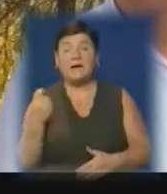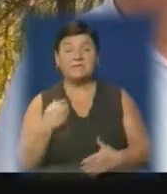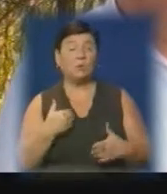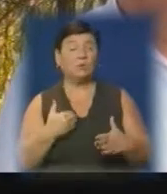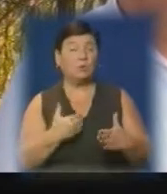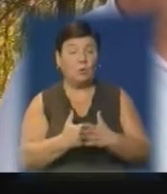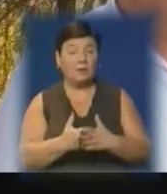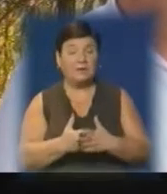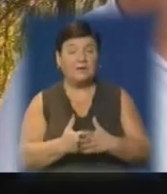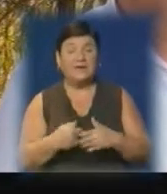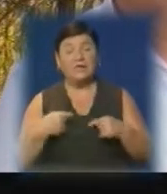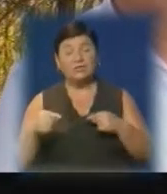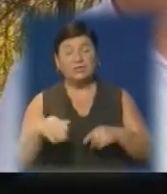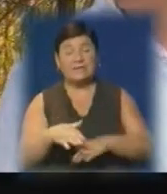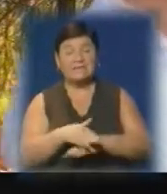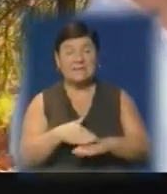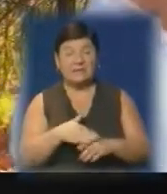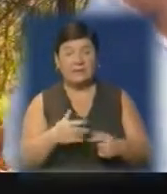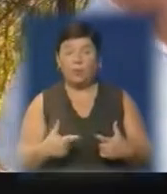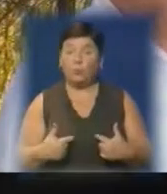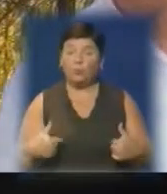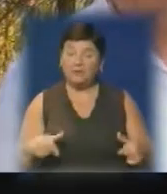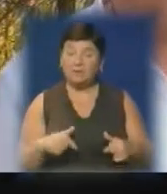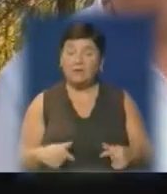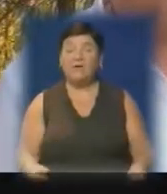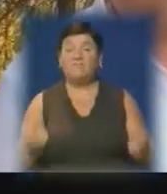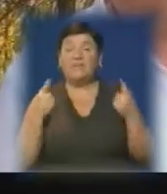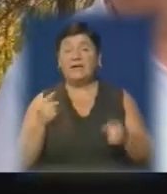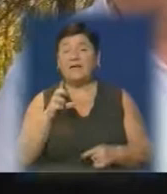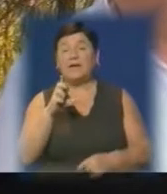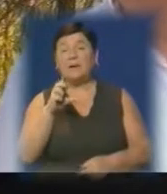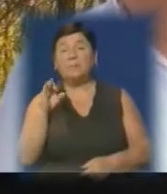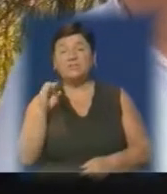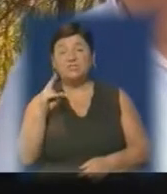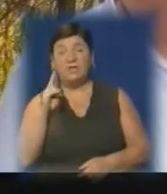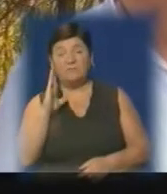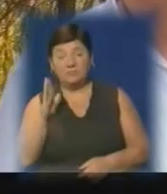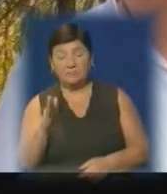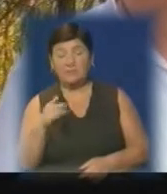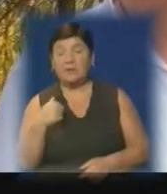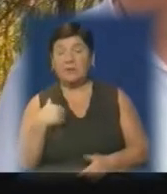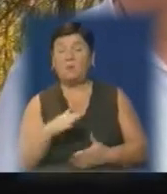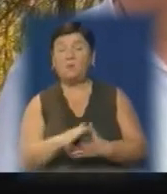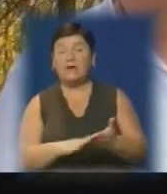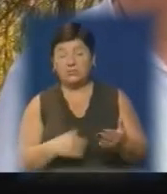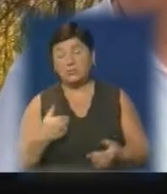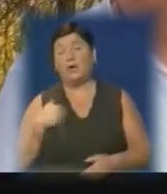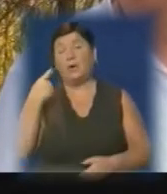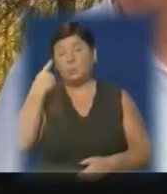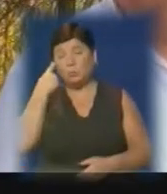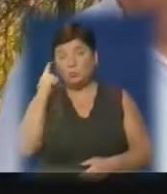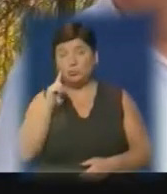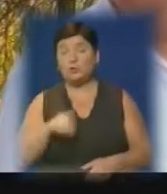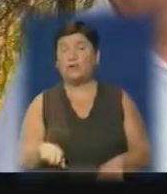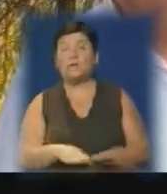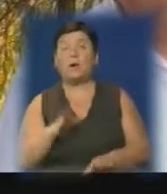інших населених пунктів, зокрема до селища Великі Бичків, і я в подальшому впевнений, що так і